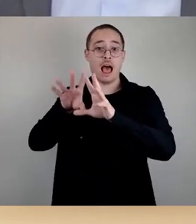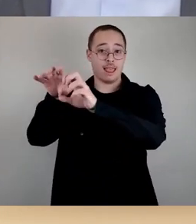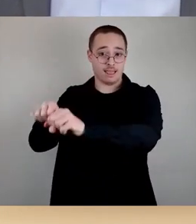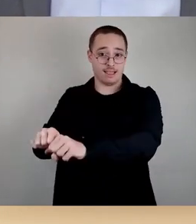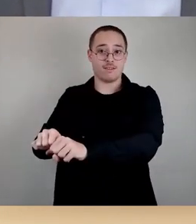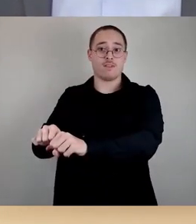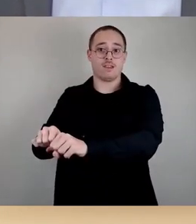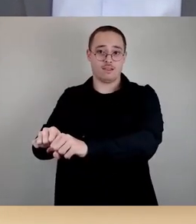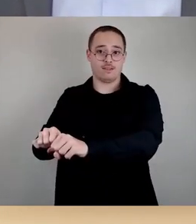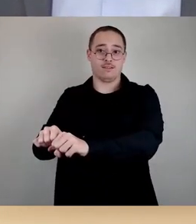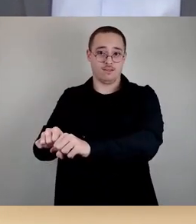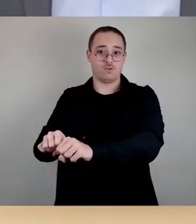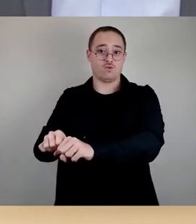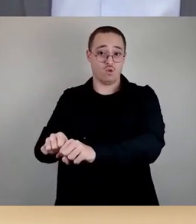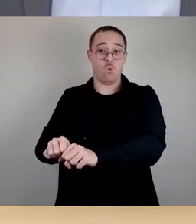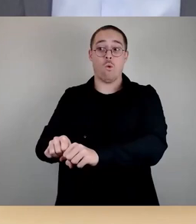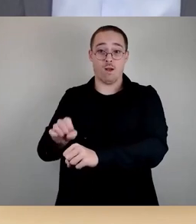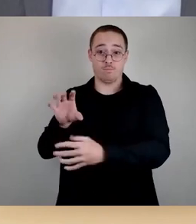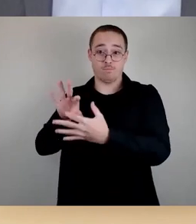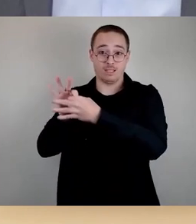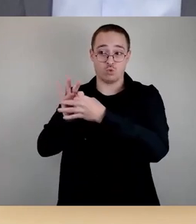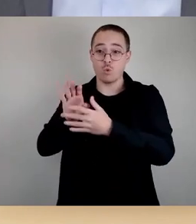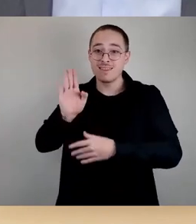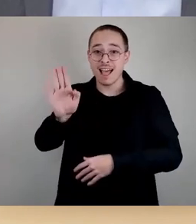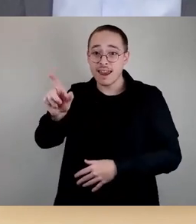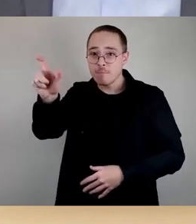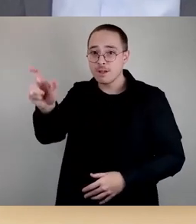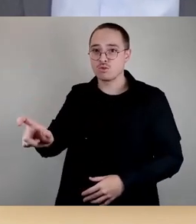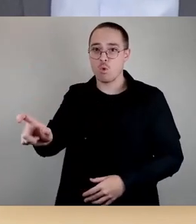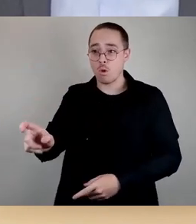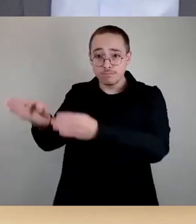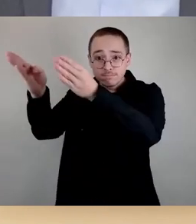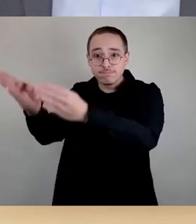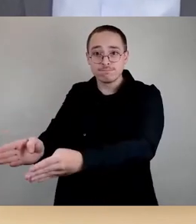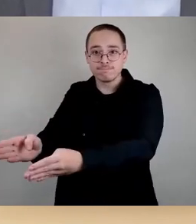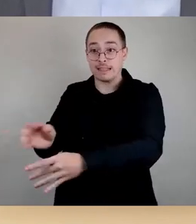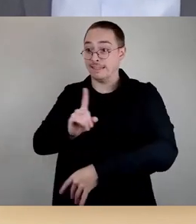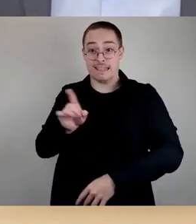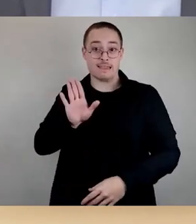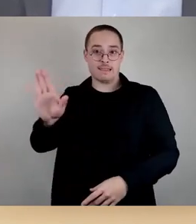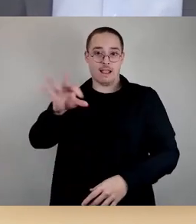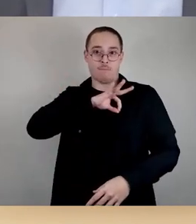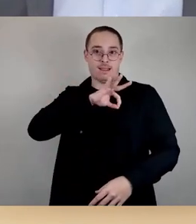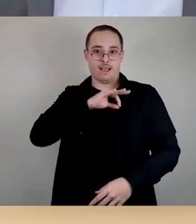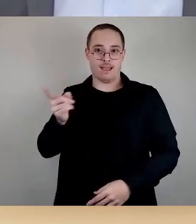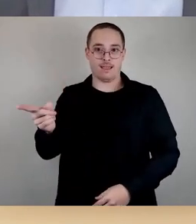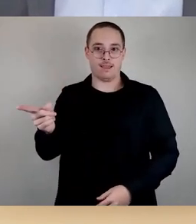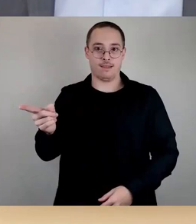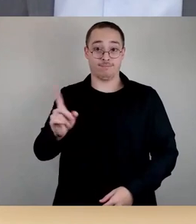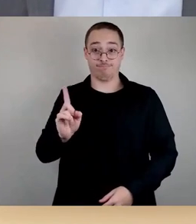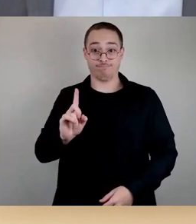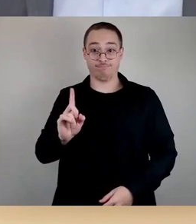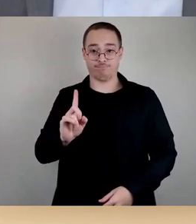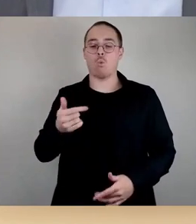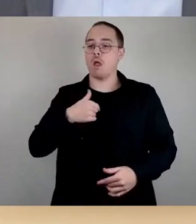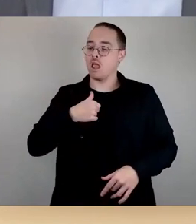Person beziehen geht, da sind Sie jetzt, ich war jetzt sehr großzügig gewesen,